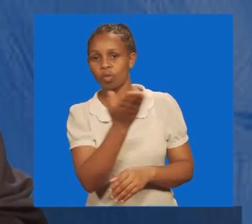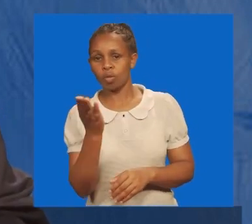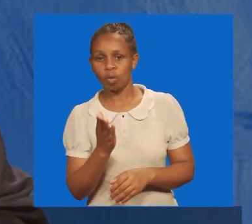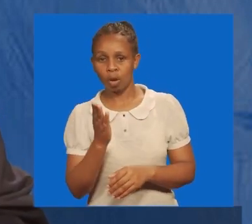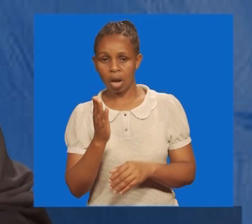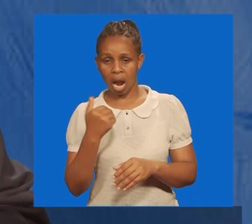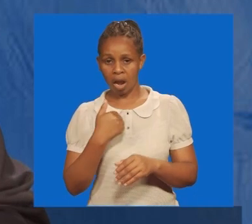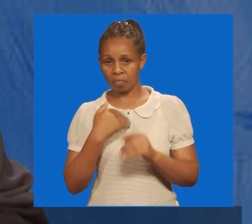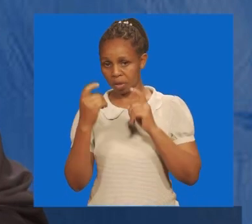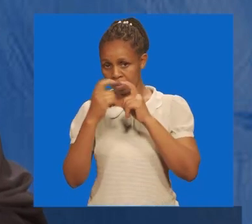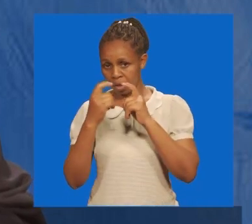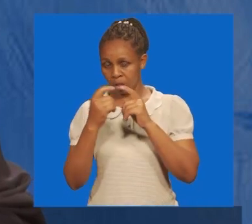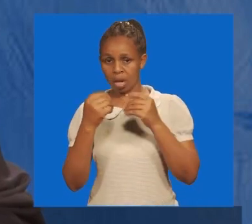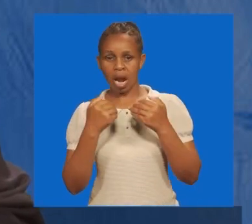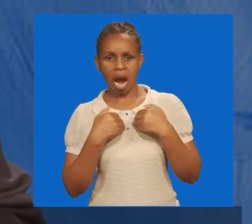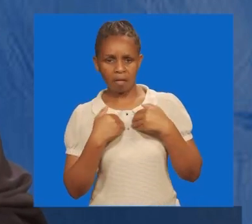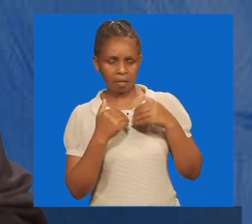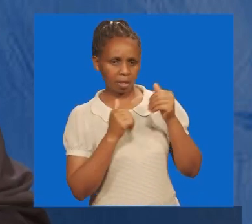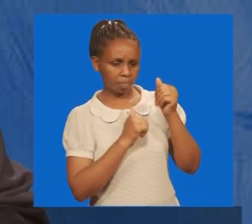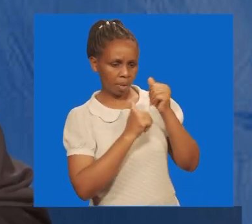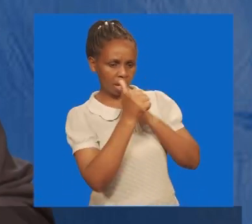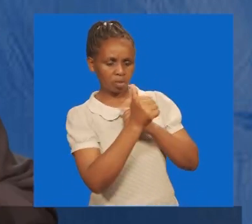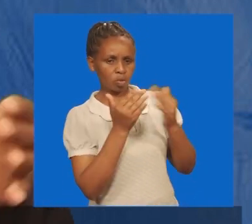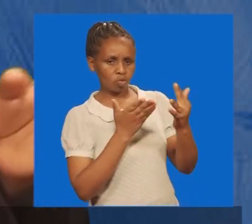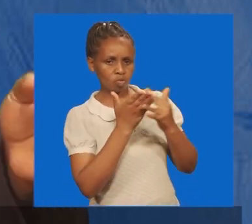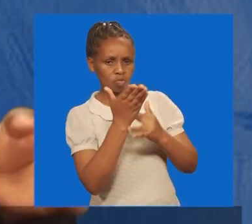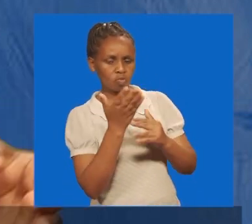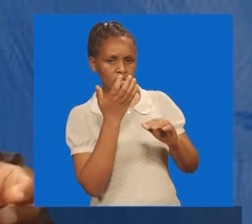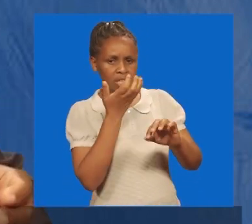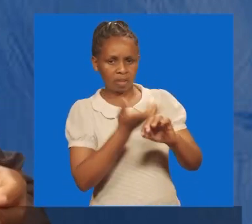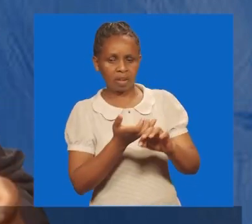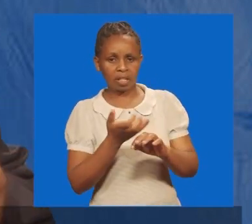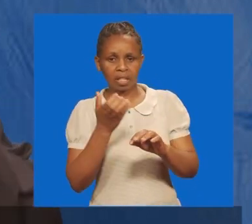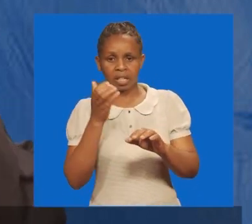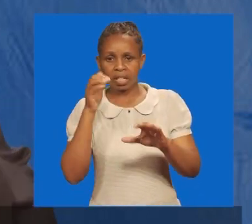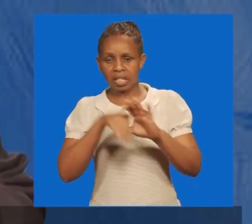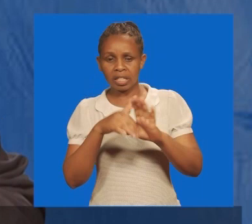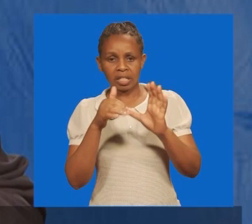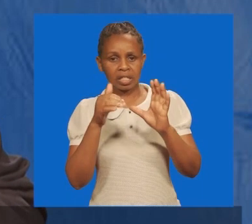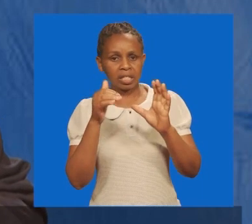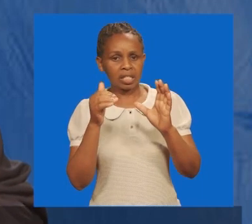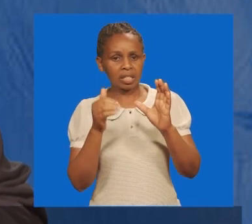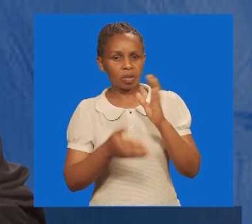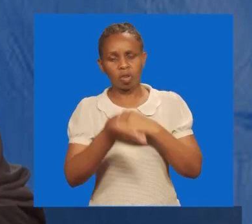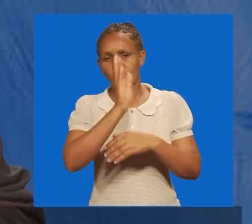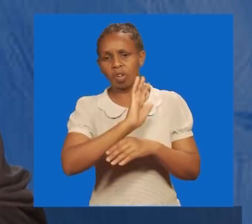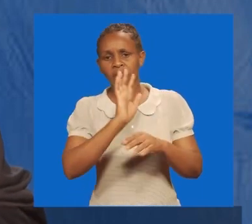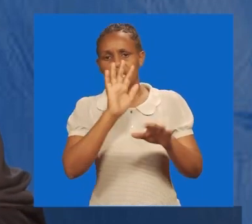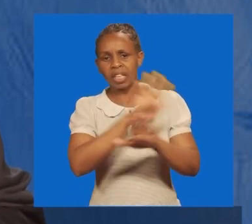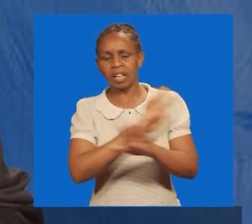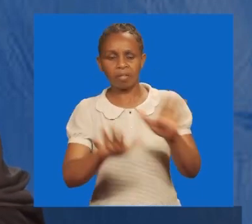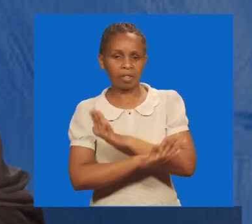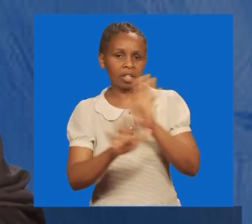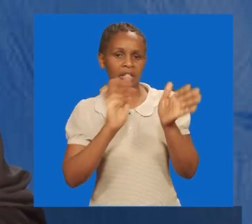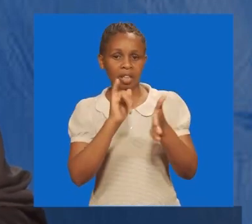na kukuamusha. Ata kama unaumwa, ata kama unapitia yapi. Mwenyezi mungu, katika hayo yote